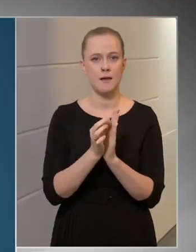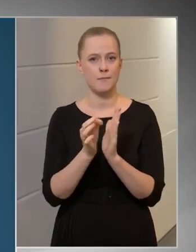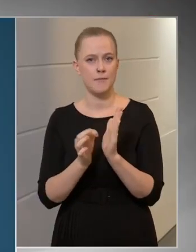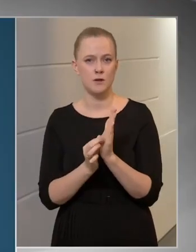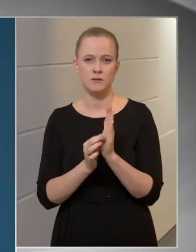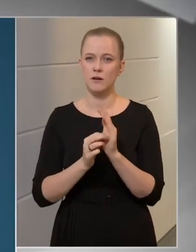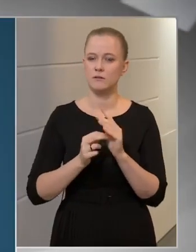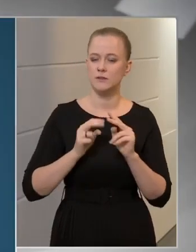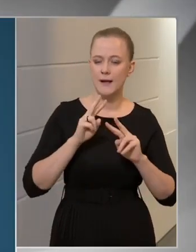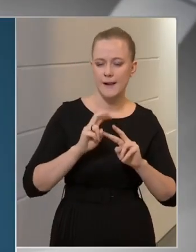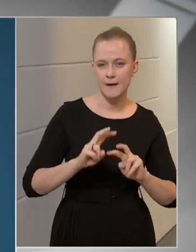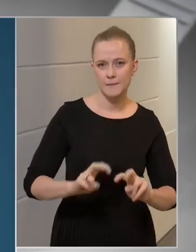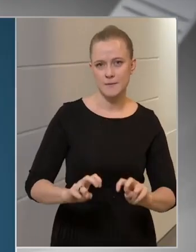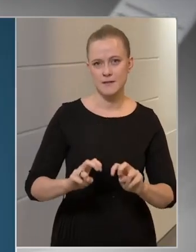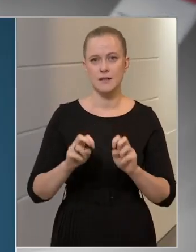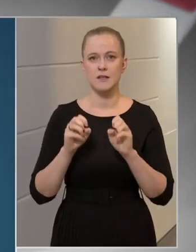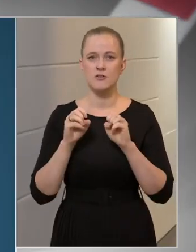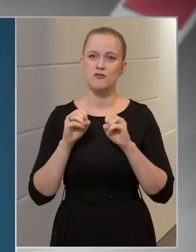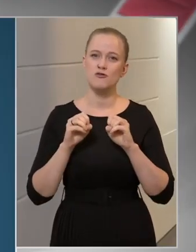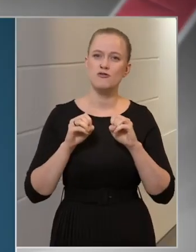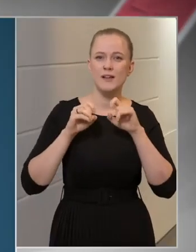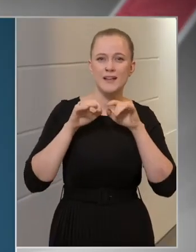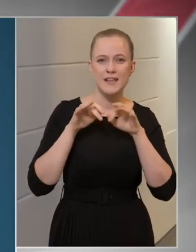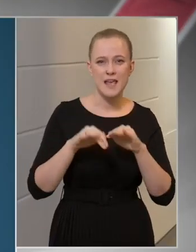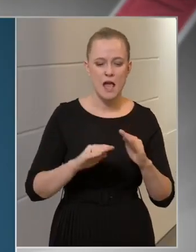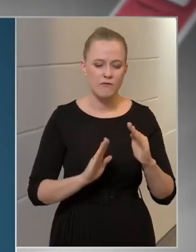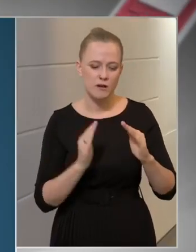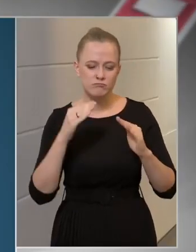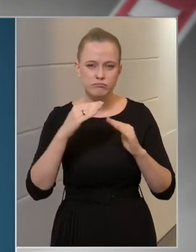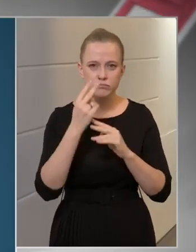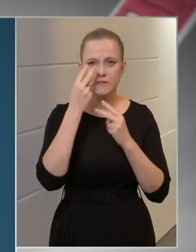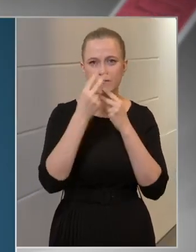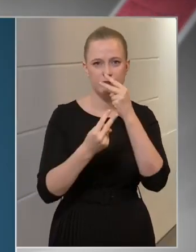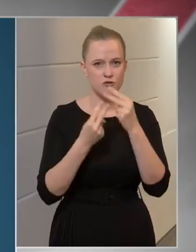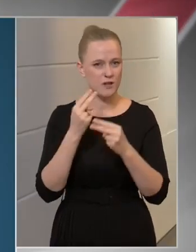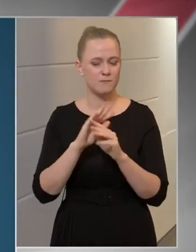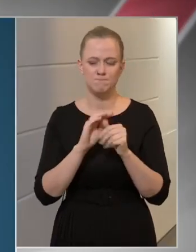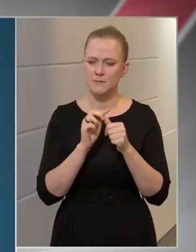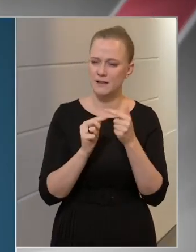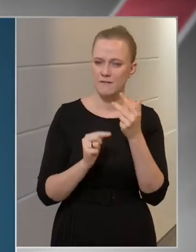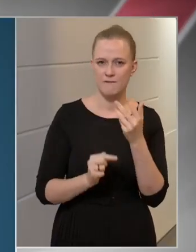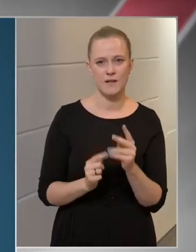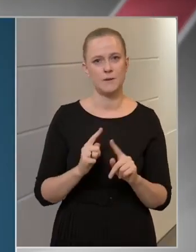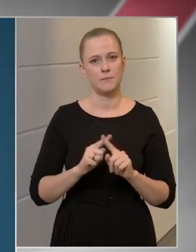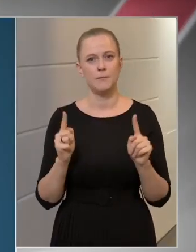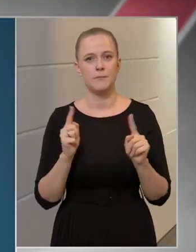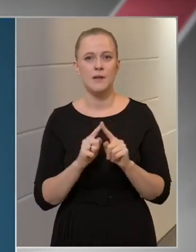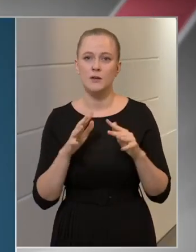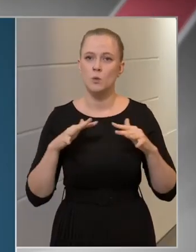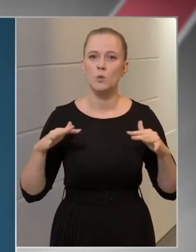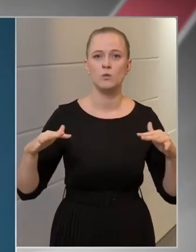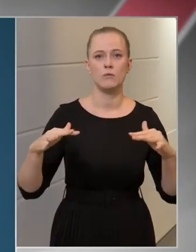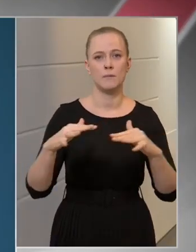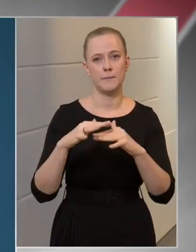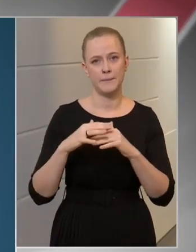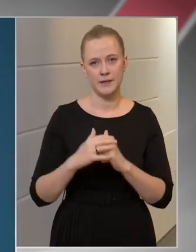elemzés, járványgőrbevizsgálat, mindenféle egyéb körülmény